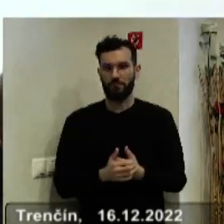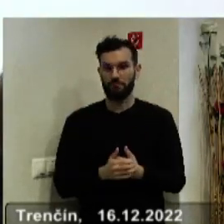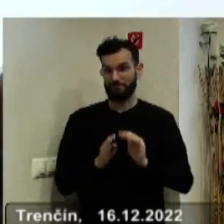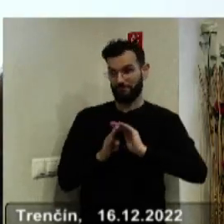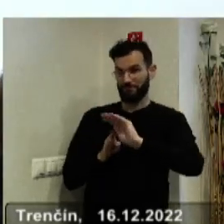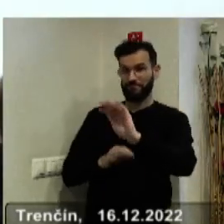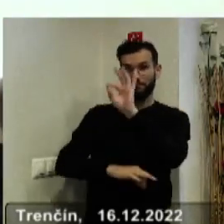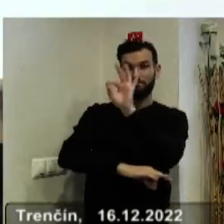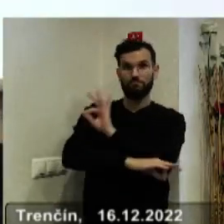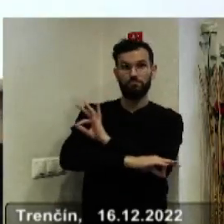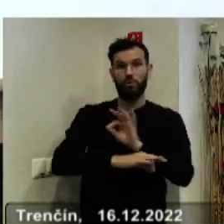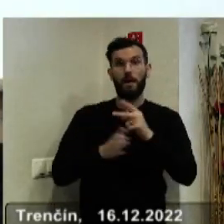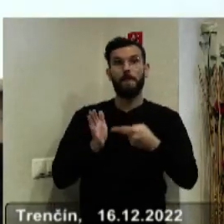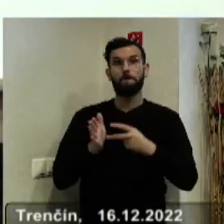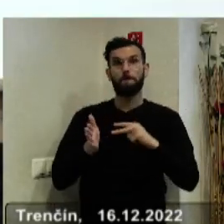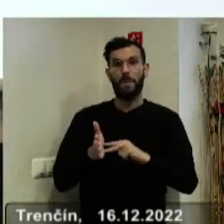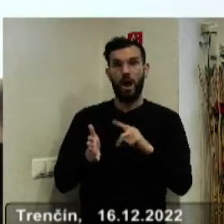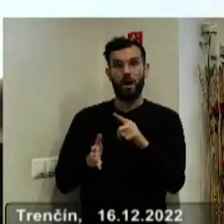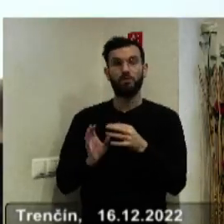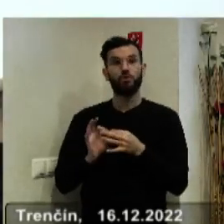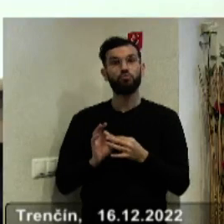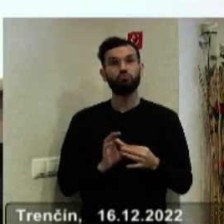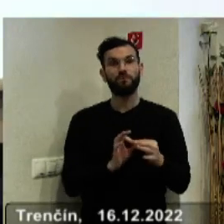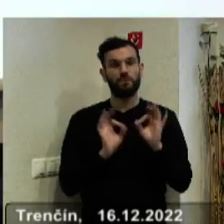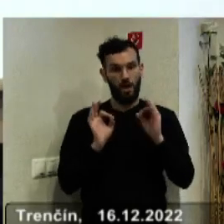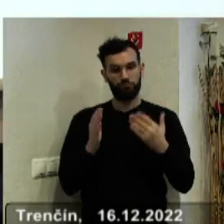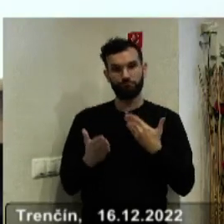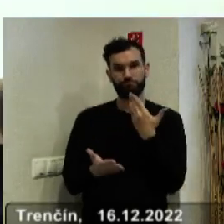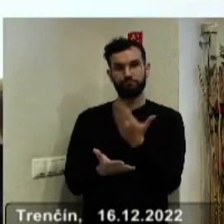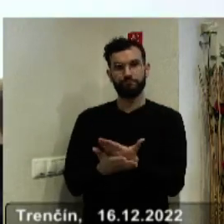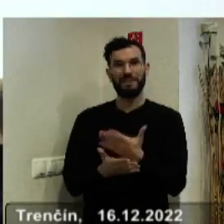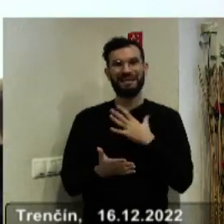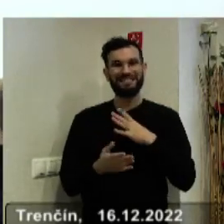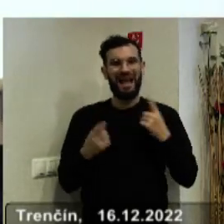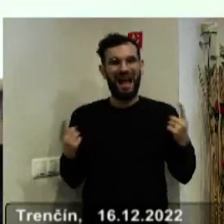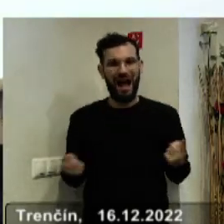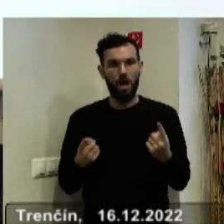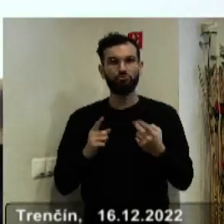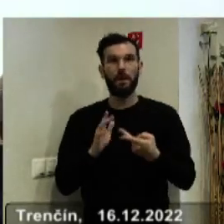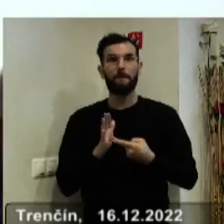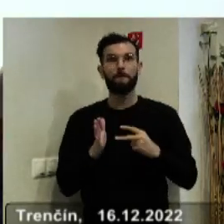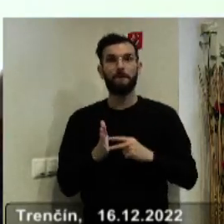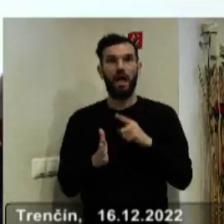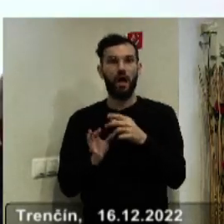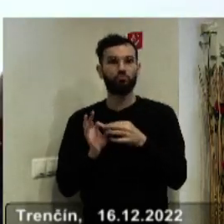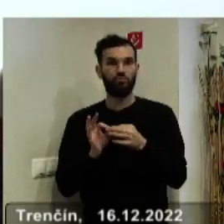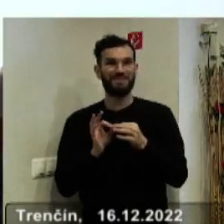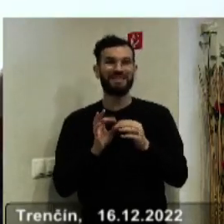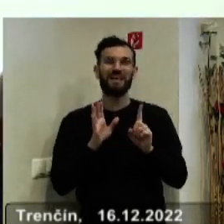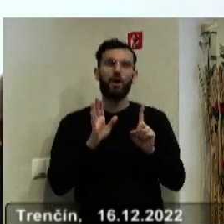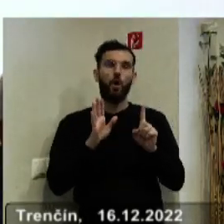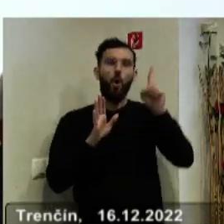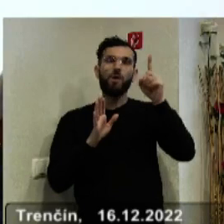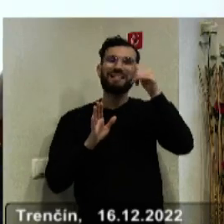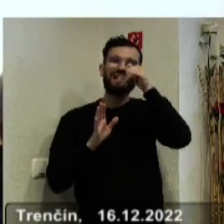Osobitnú časť projektových zámer utvoria tie, ktoré sú predložené v rámci spracovania akčného plánu transformácie oholného regionu Hornej